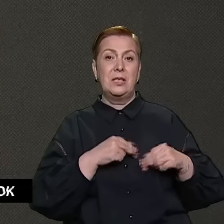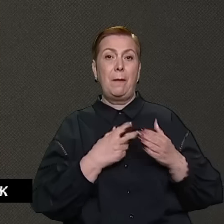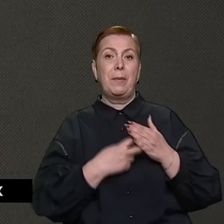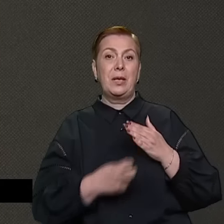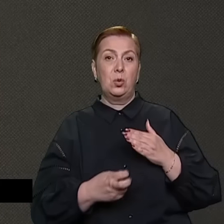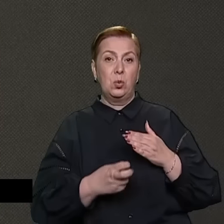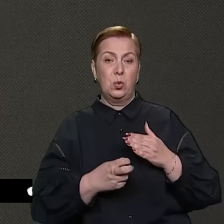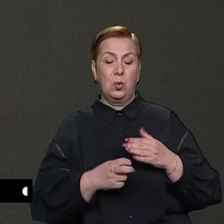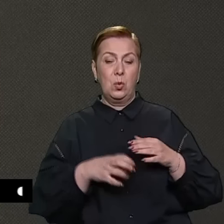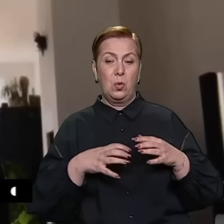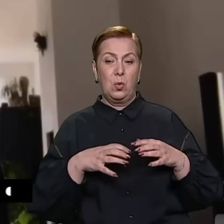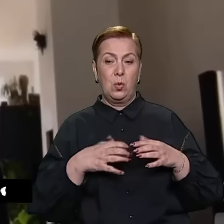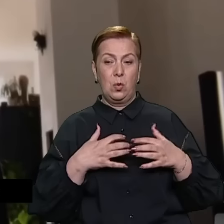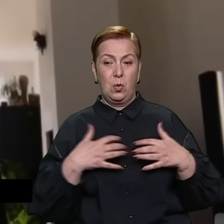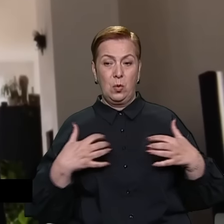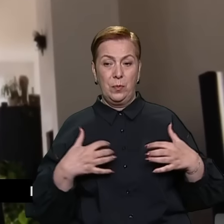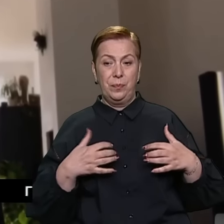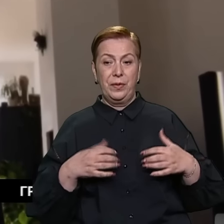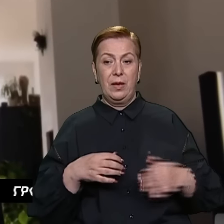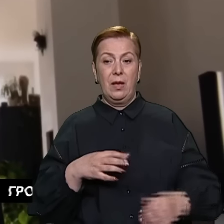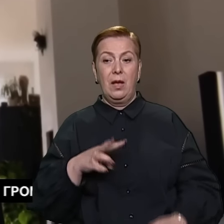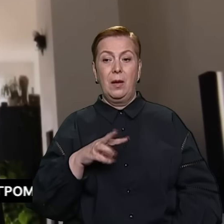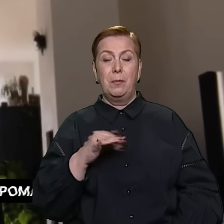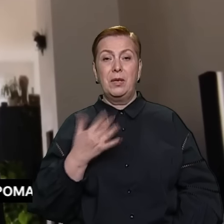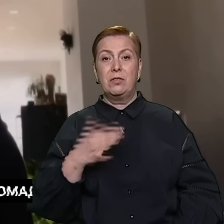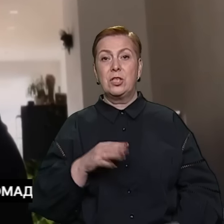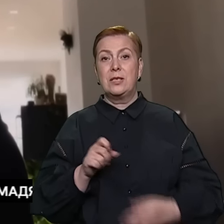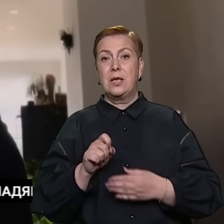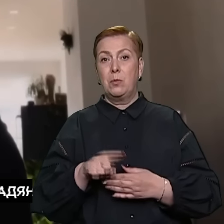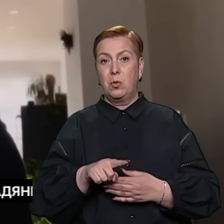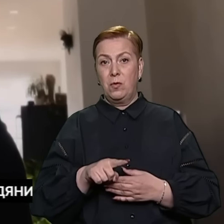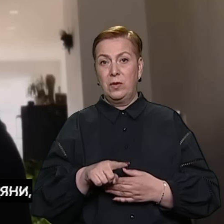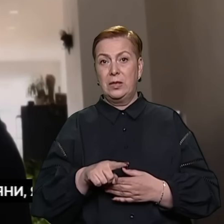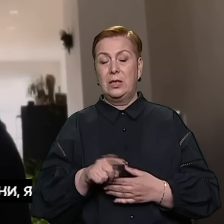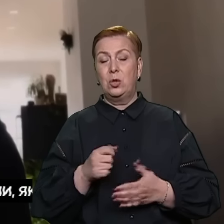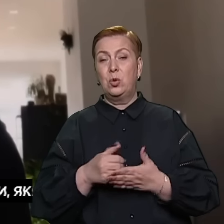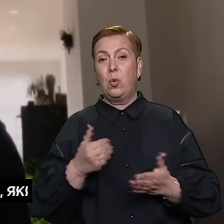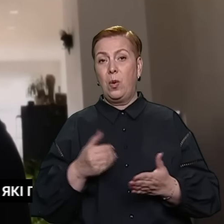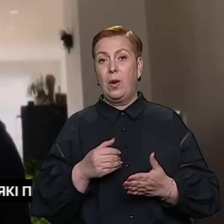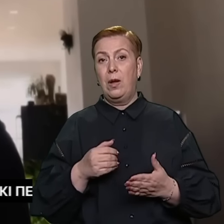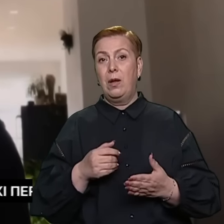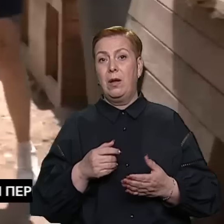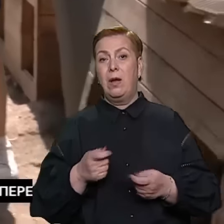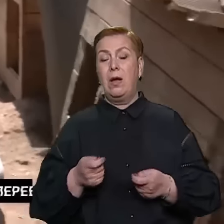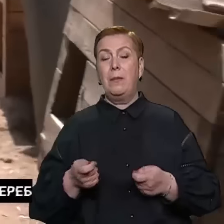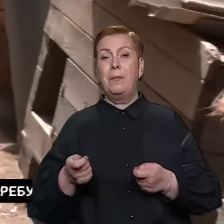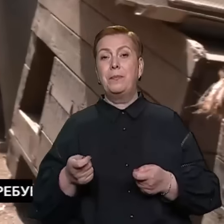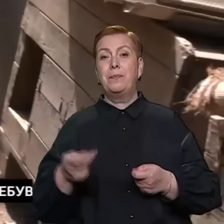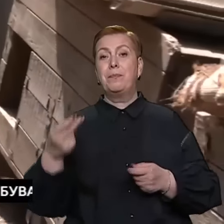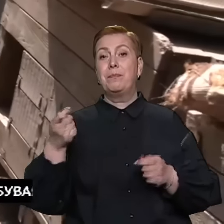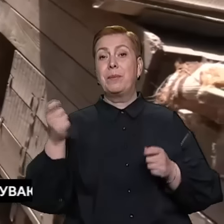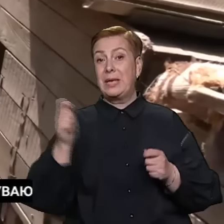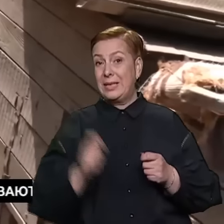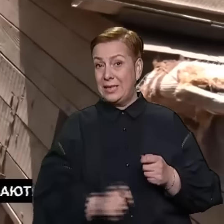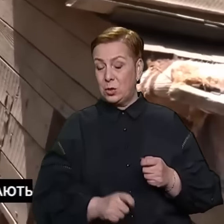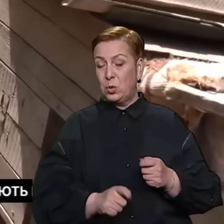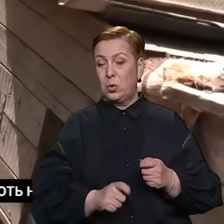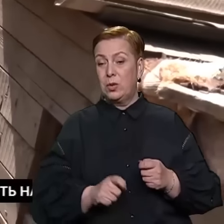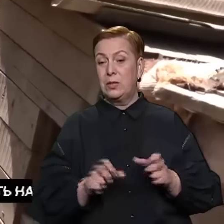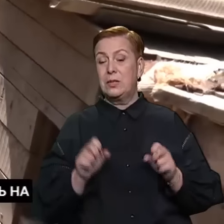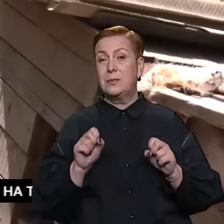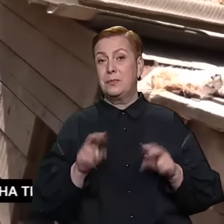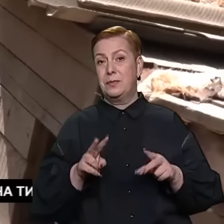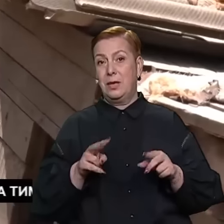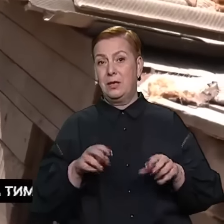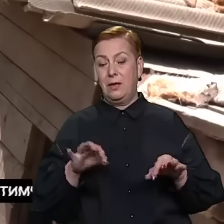Ми розуміли, що така проблема, і ми вже замовили одразу до його приїзду візочок. Богдана Стоян каже, за п'ять